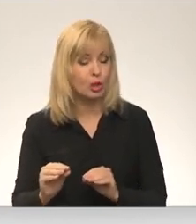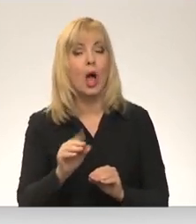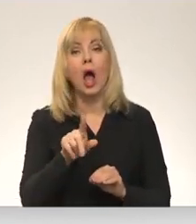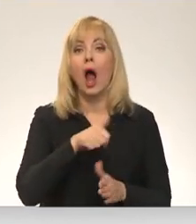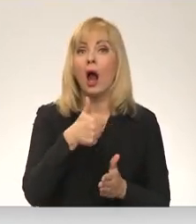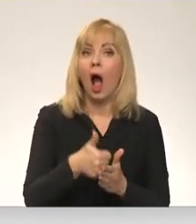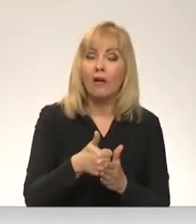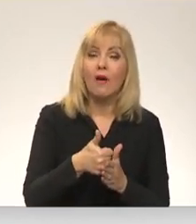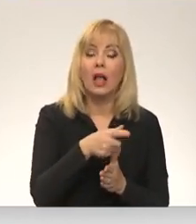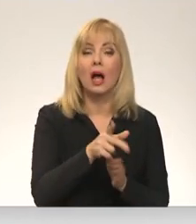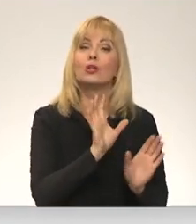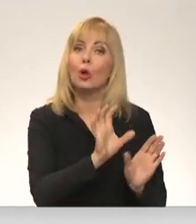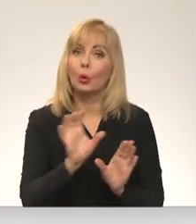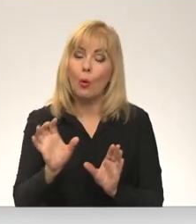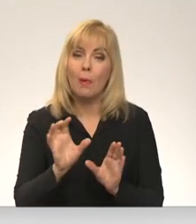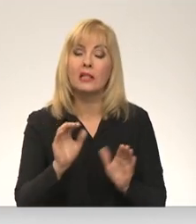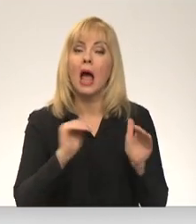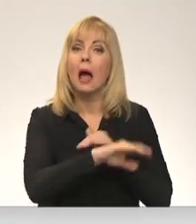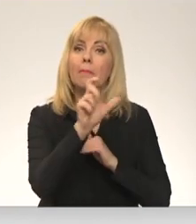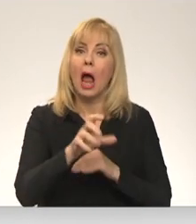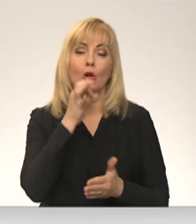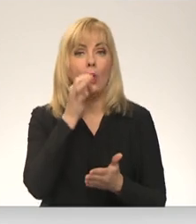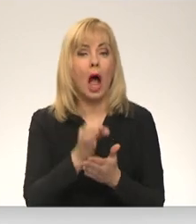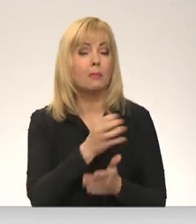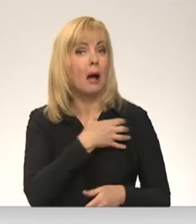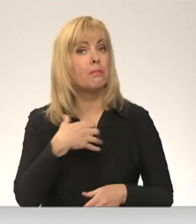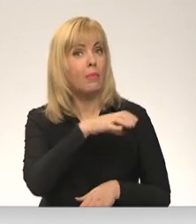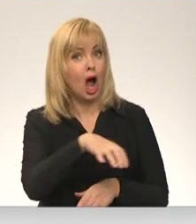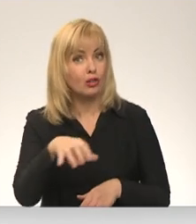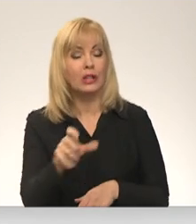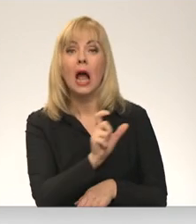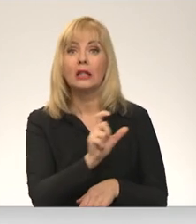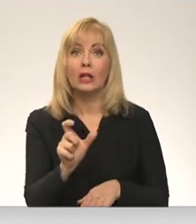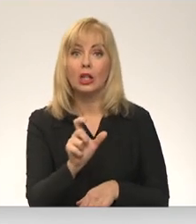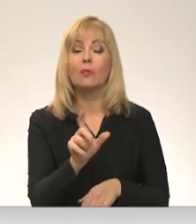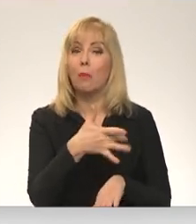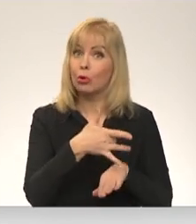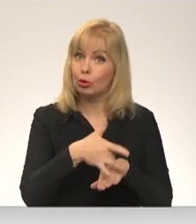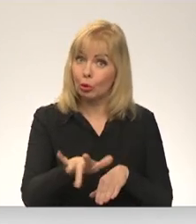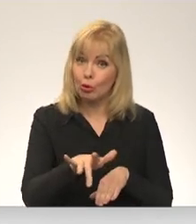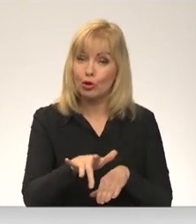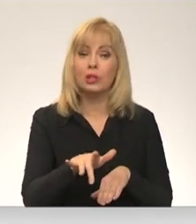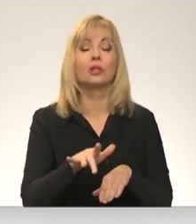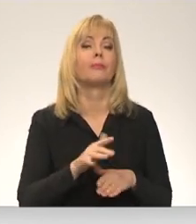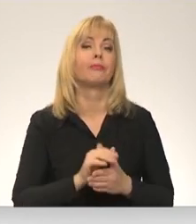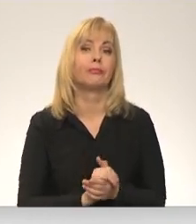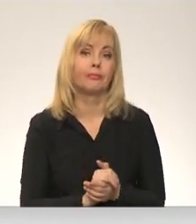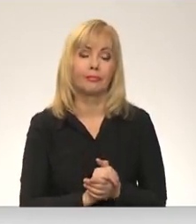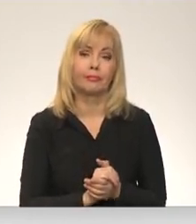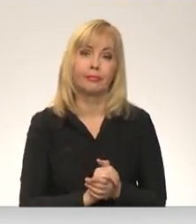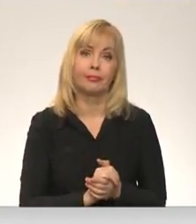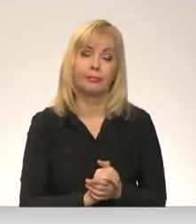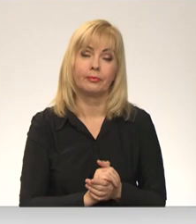rūpes par bēgļu izmitrināšanu jāuzņemas pašvaldībām, kuries pēc drīzumā tik šotī smeltas. Vairākas viņas tāstīja ģirds